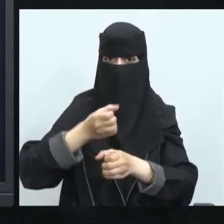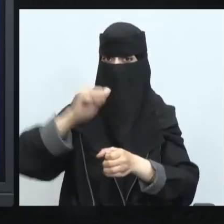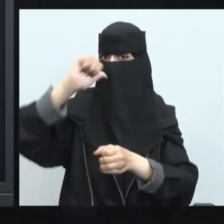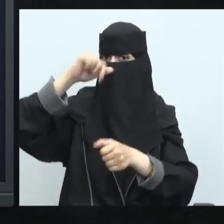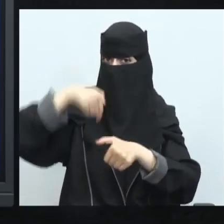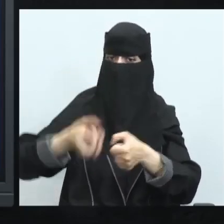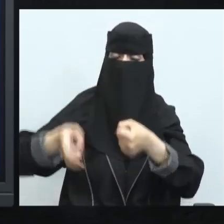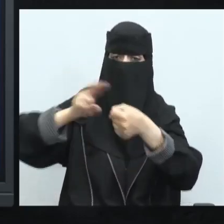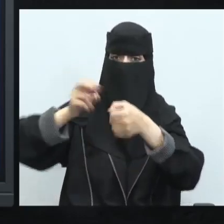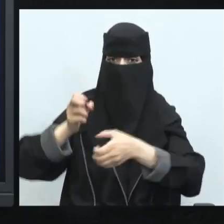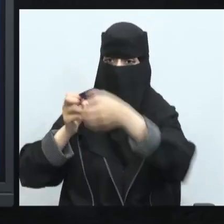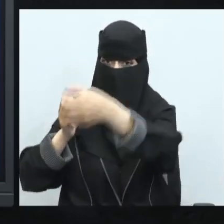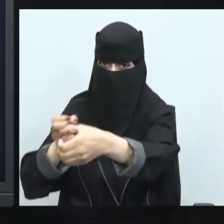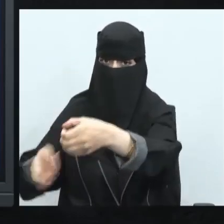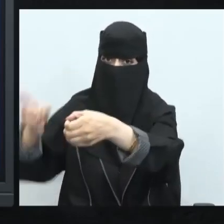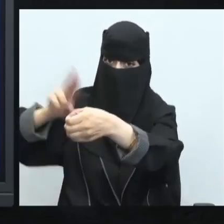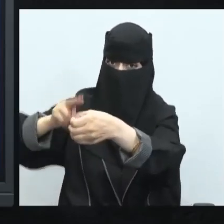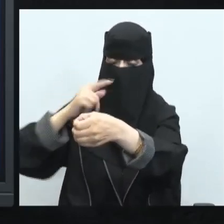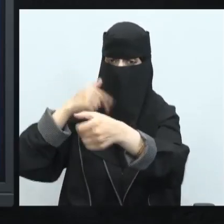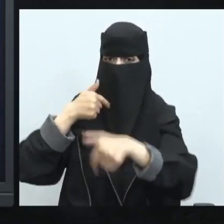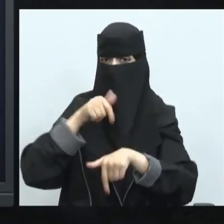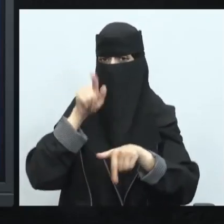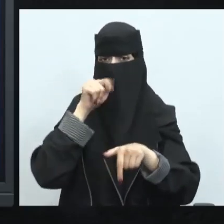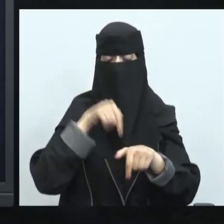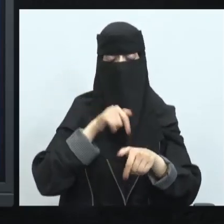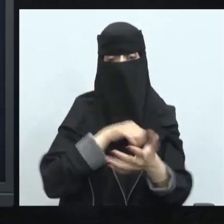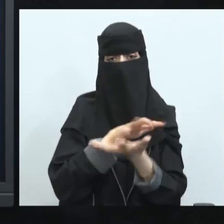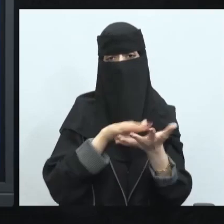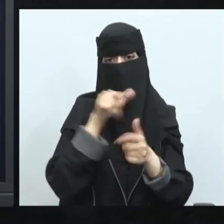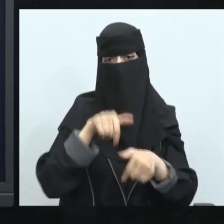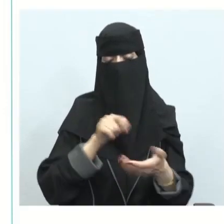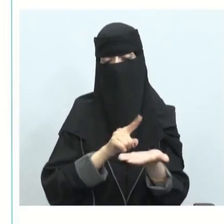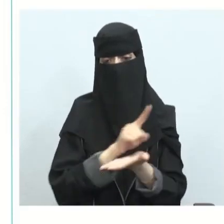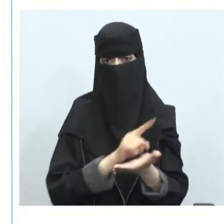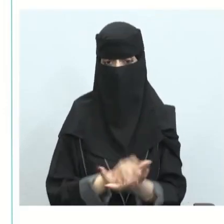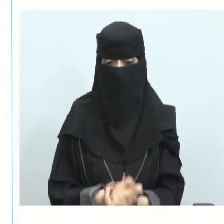بالإمكاني عادة تدويرها لكي لا يكون هناك ضرر على البيئة